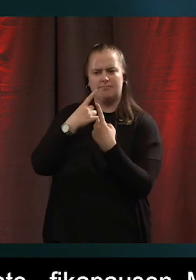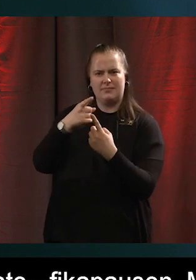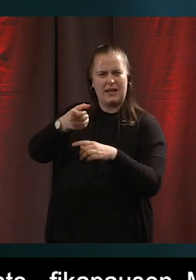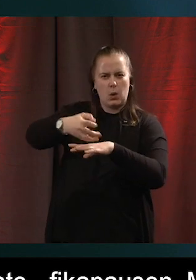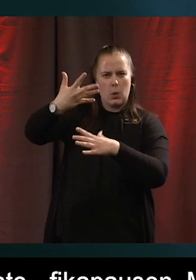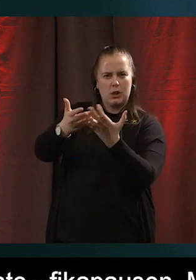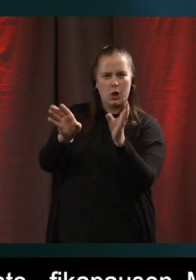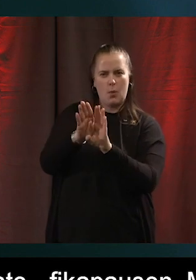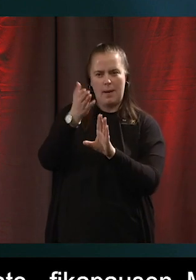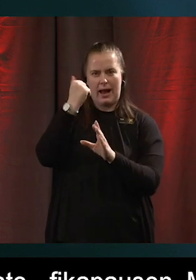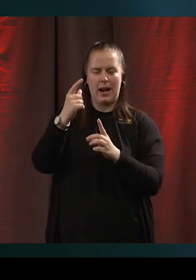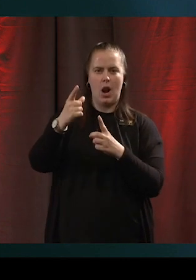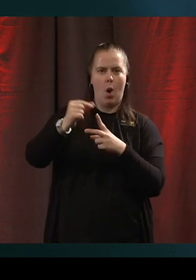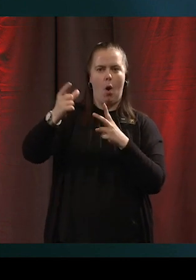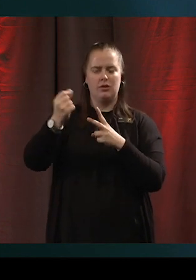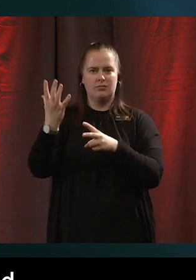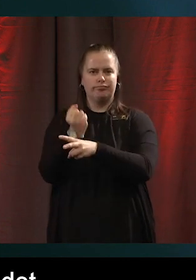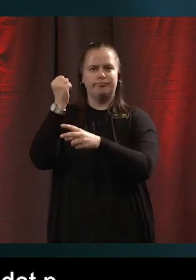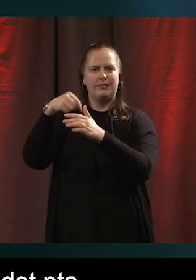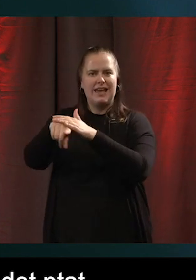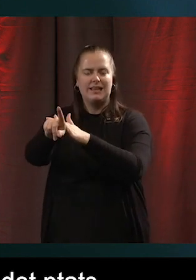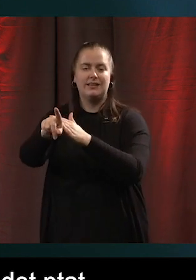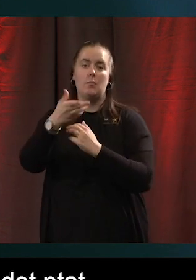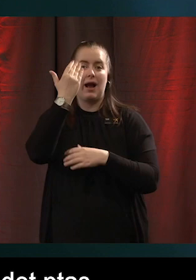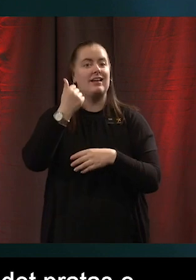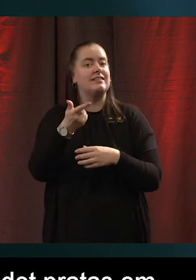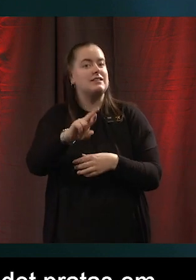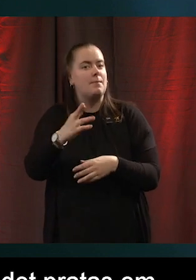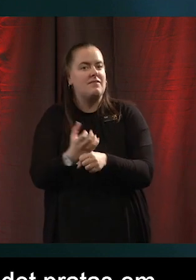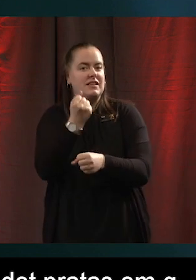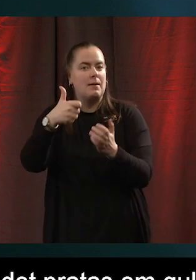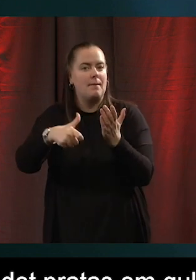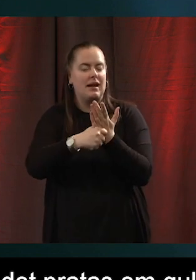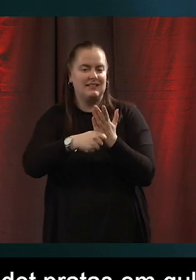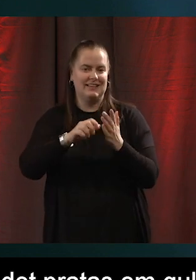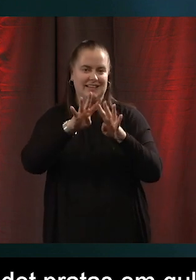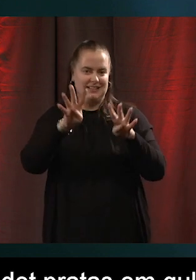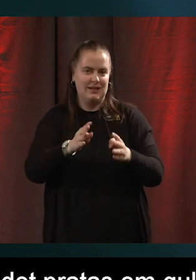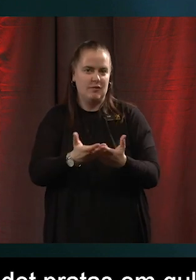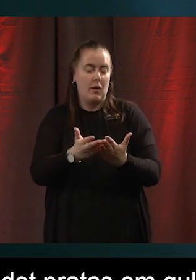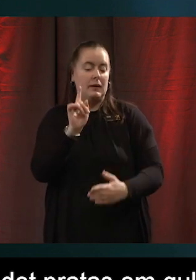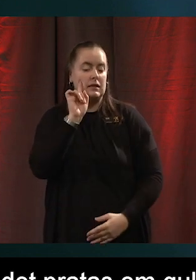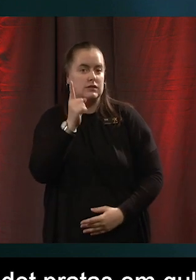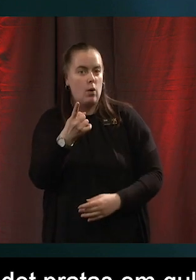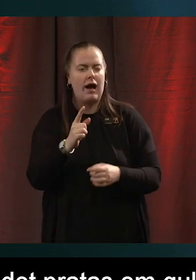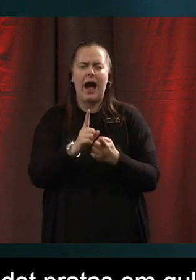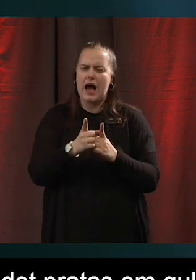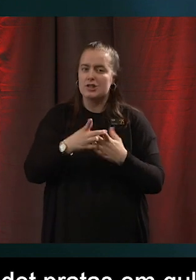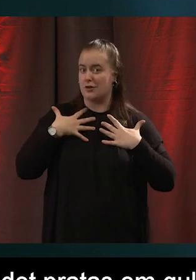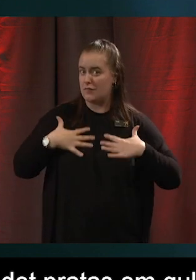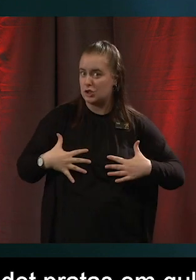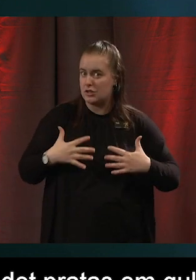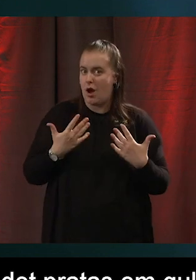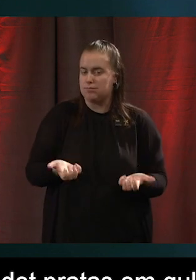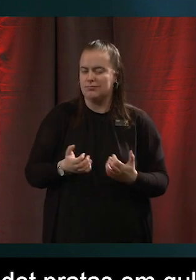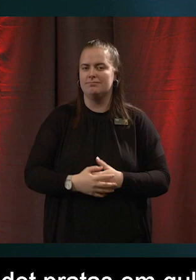i. Man kan vinna grejer. Till exempel biljetter till internetdagen nästa år. Som kanske kommer att ske personligen. Vem vet.